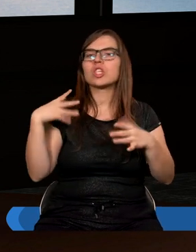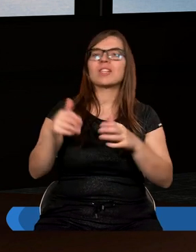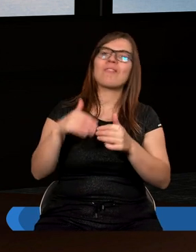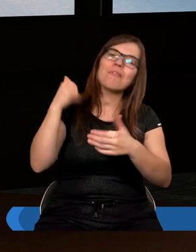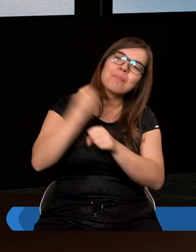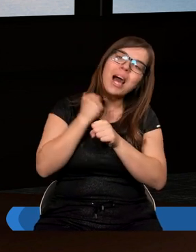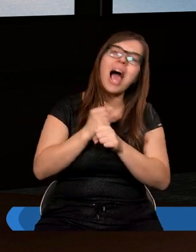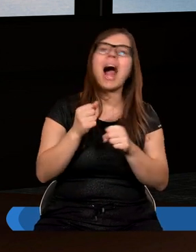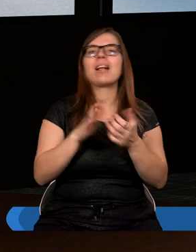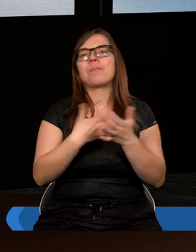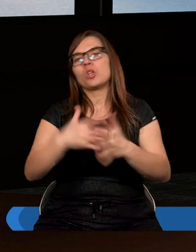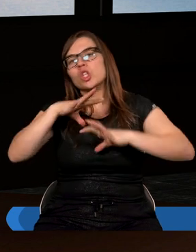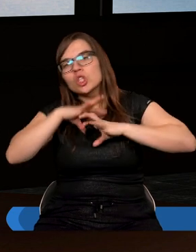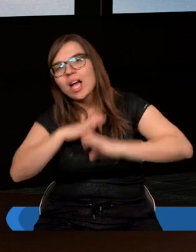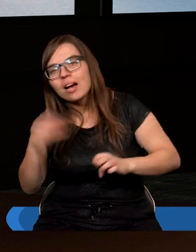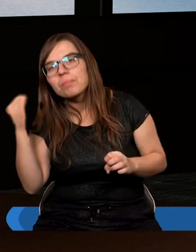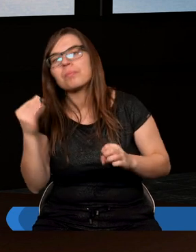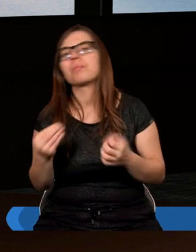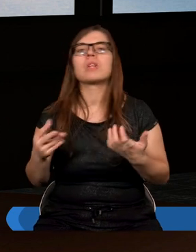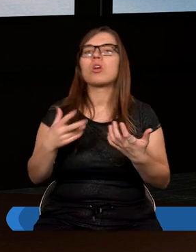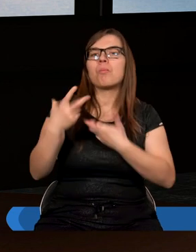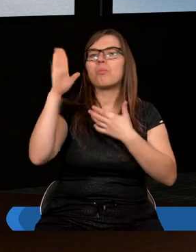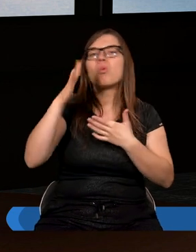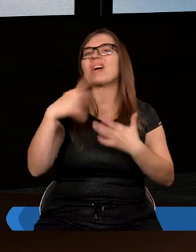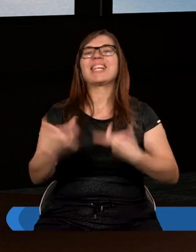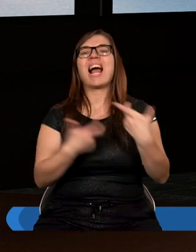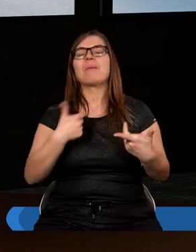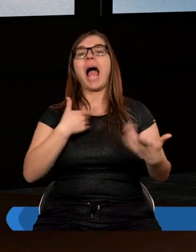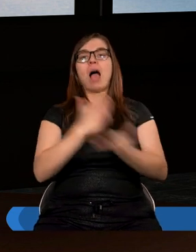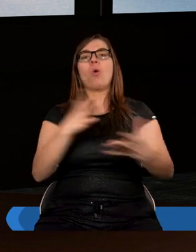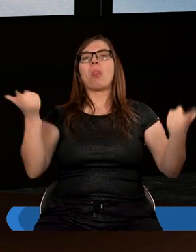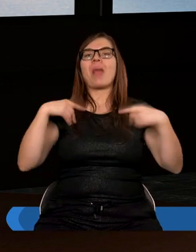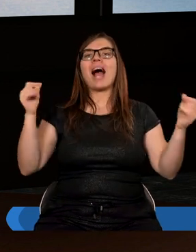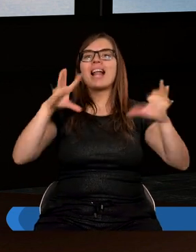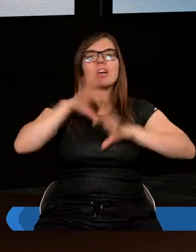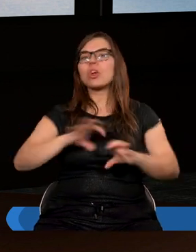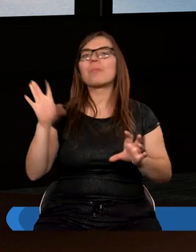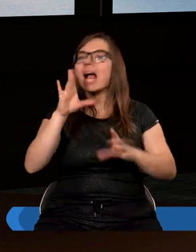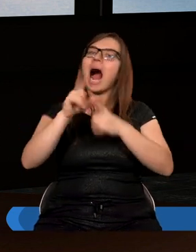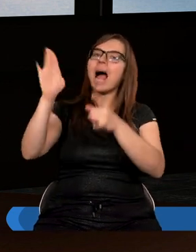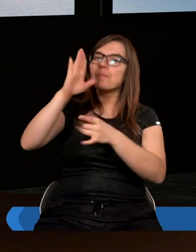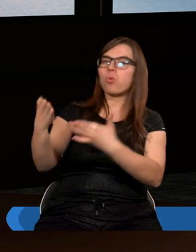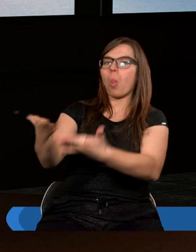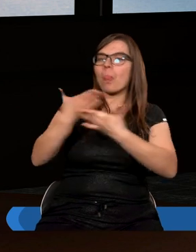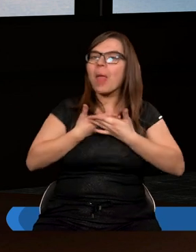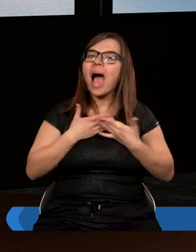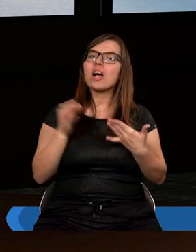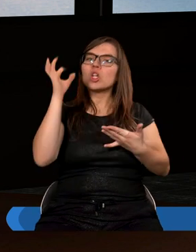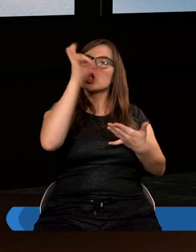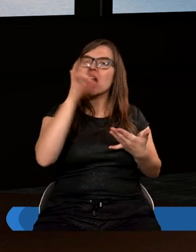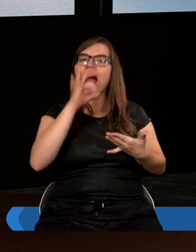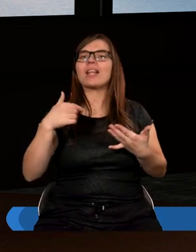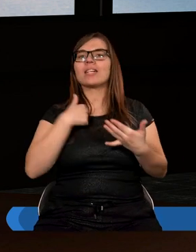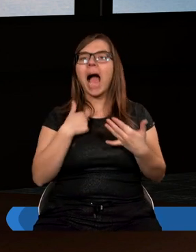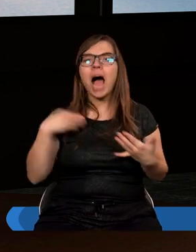cierpliwa, no to Pan Bóg nie sprawi, że ja nagle będę cierpliwa. On mi daje tą szansę, czyli stawia mnie w takiej sytuacji, gdzie ja tą